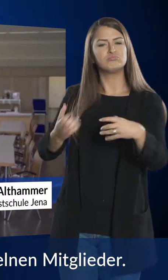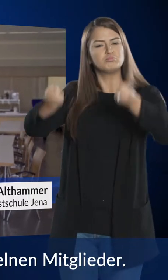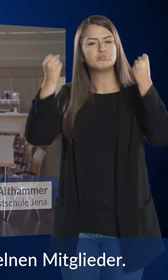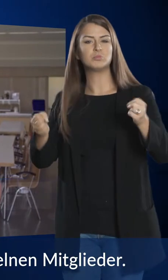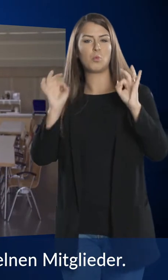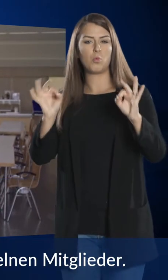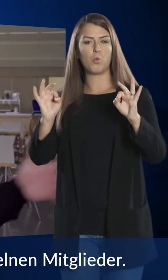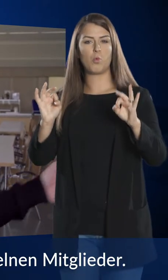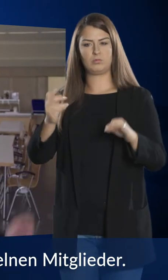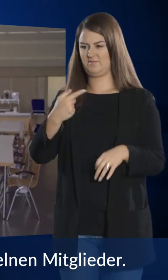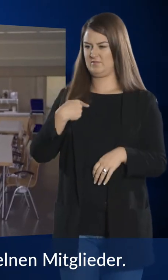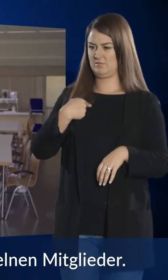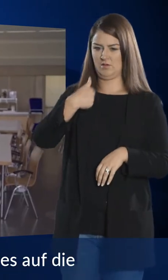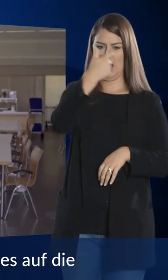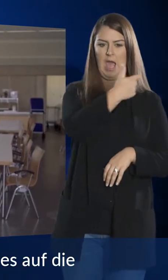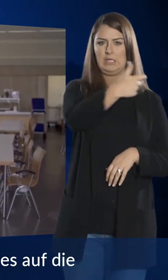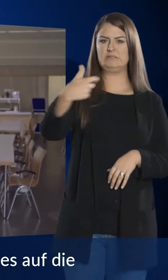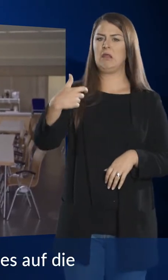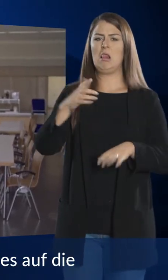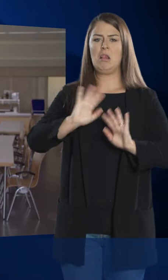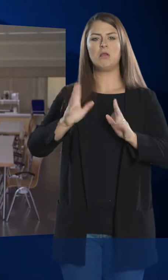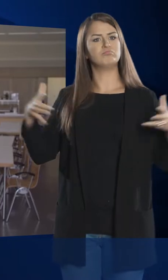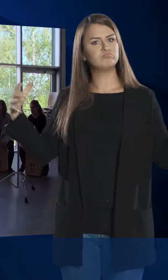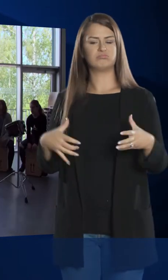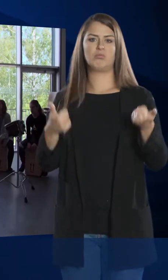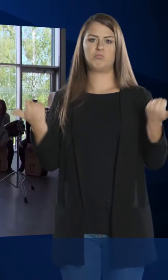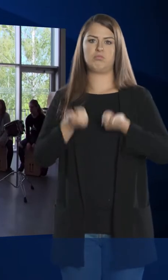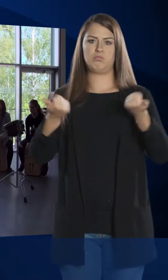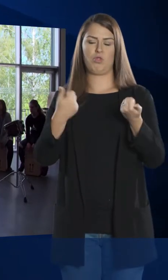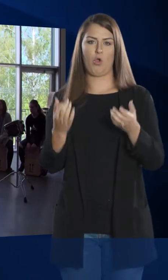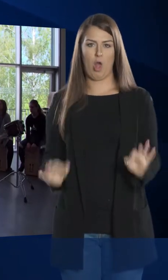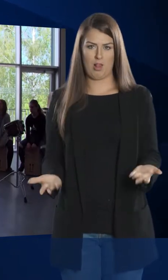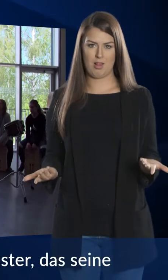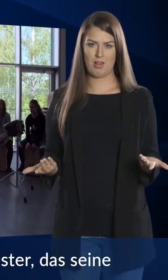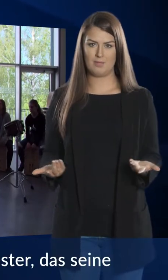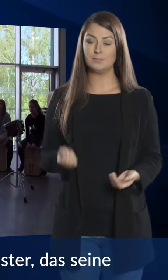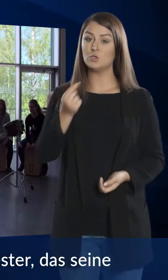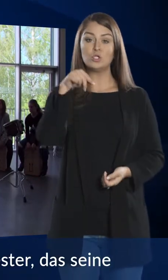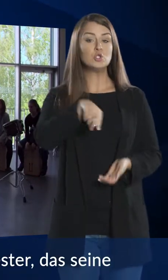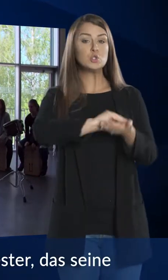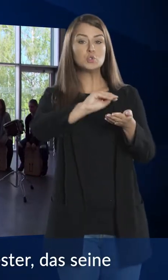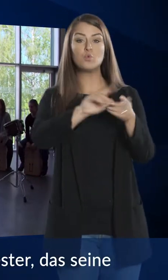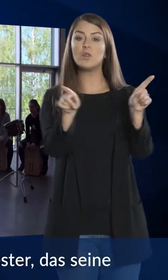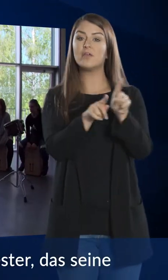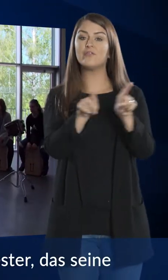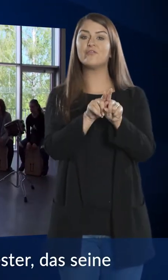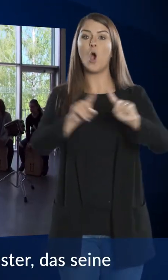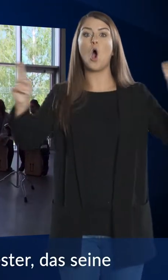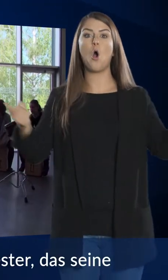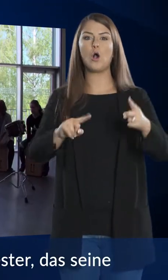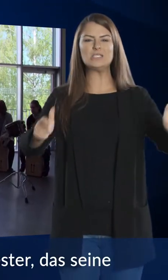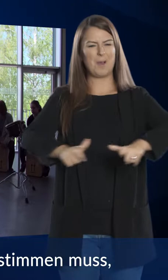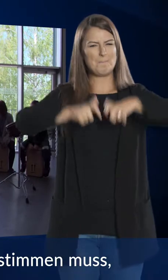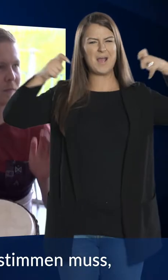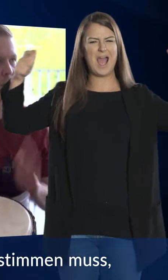als die Summe unserer einzelnen Mitglieder. Wir können was richtig Tolles auf die Beine stellen. Die Schule als ein großes Orchester,